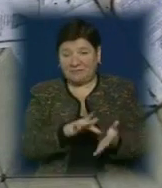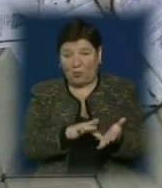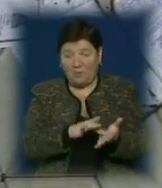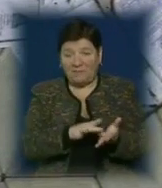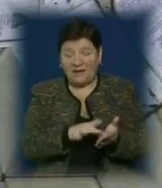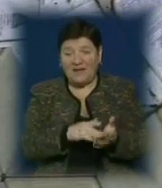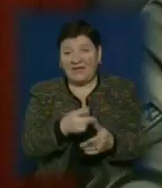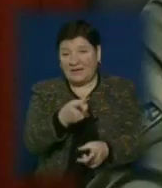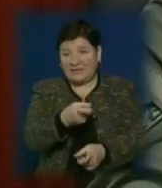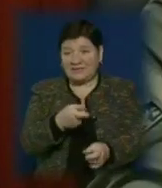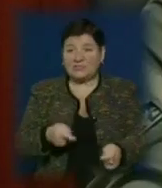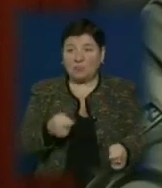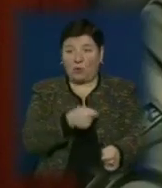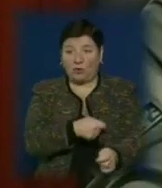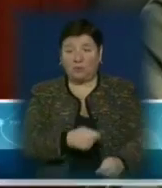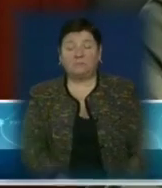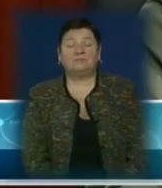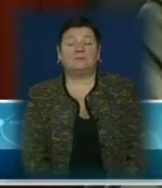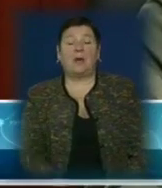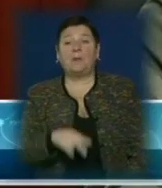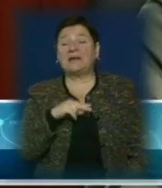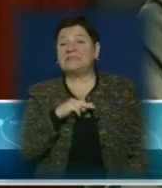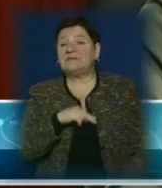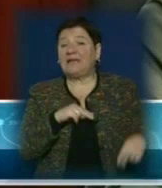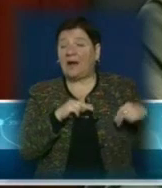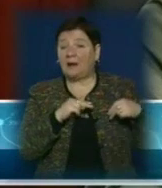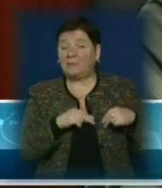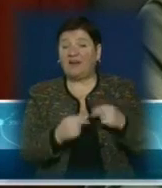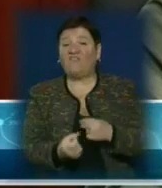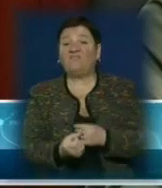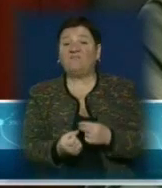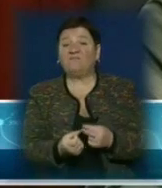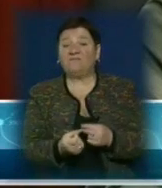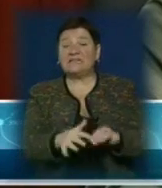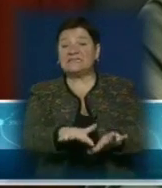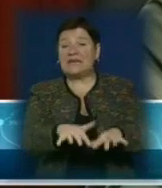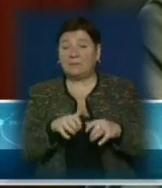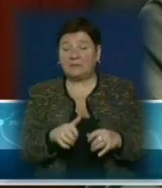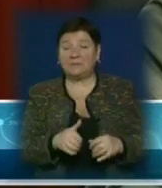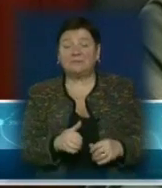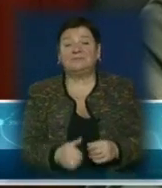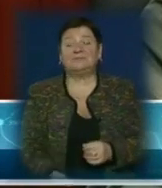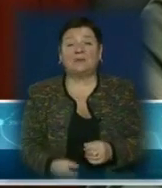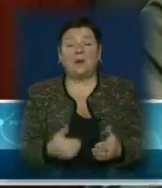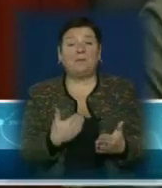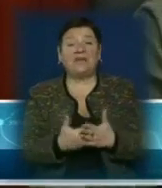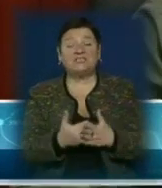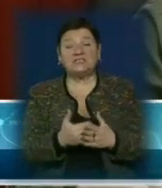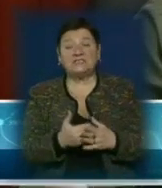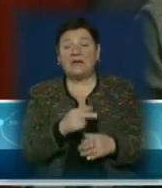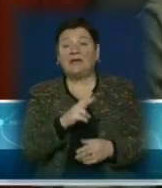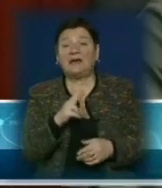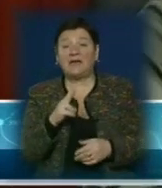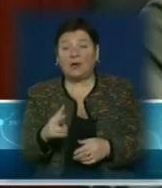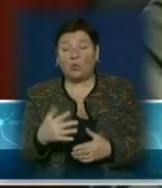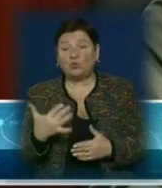вогнепальну зброю. Працівниками міліції вилучений ряд бумаг, більшість яких вже в